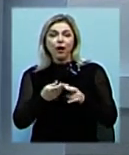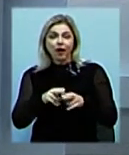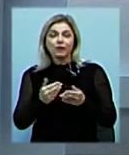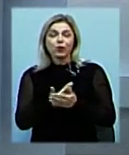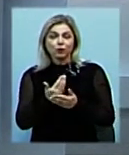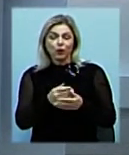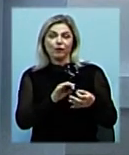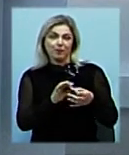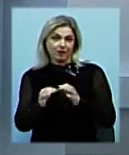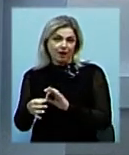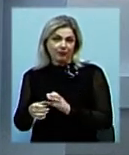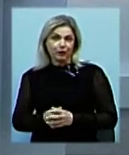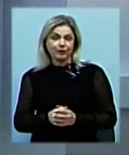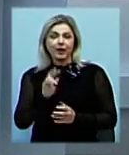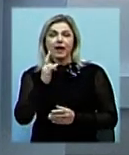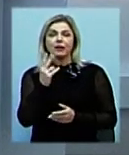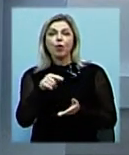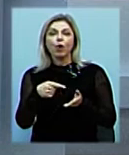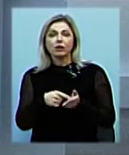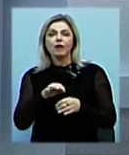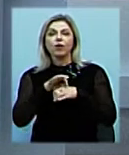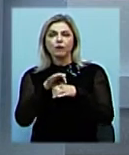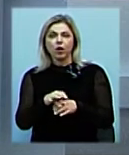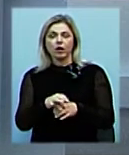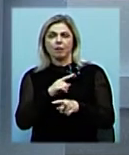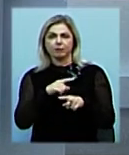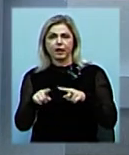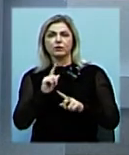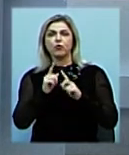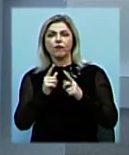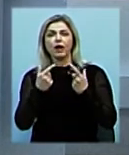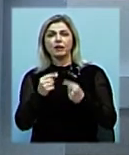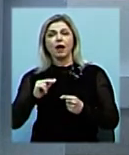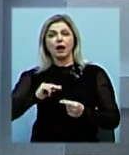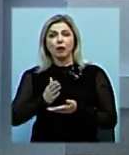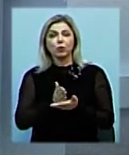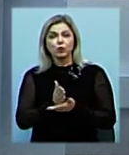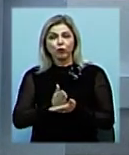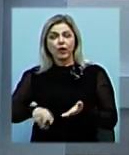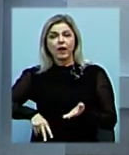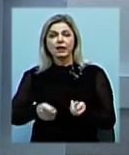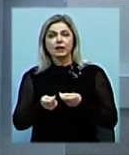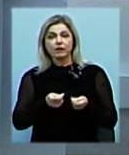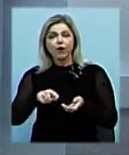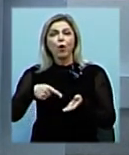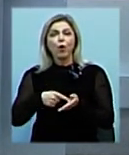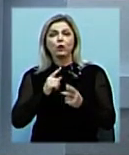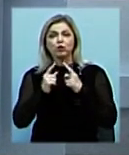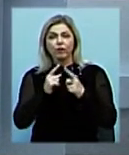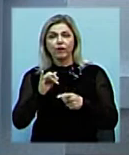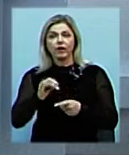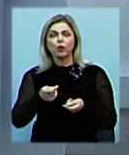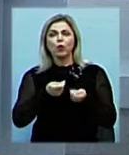події більш докладно. У Миколаїві відбулась оперативна нарада, де чиновники обласної державної адміністрації, міської ради та керівники